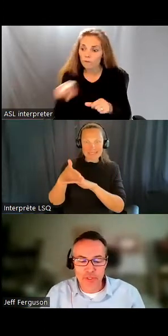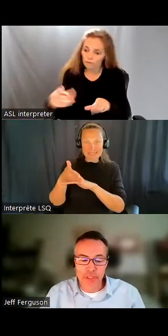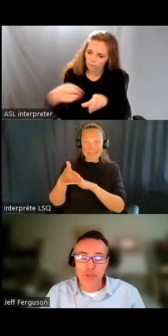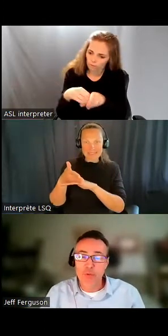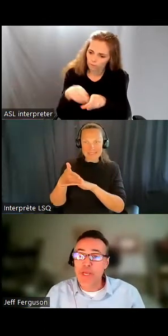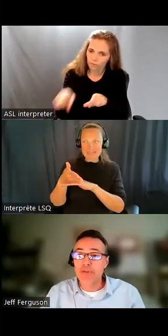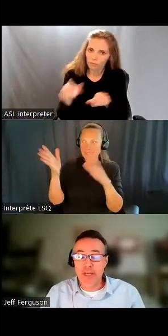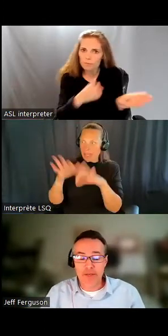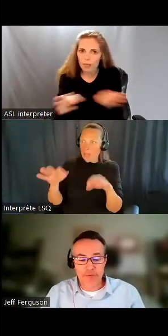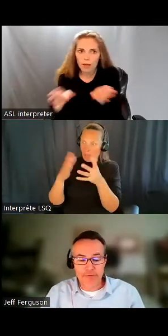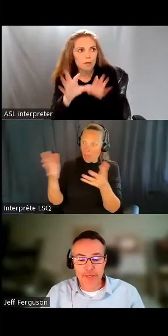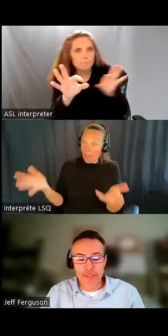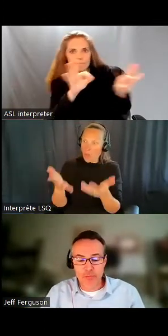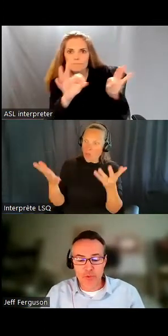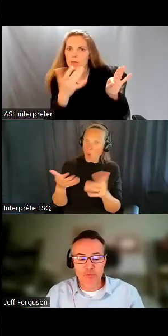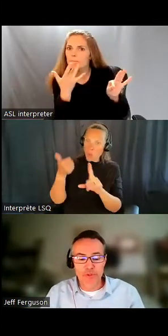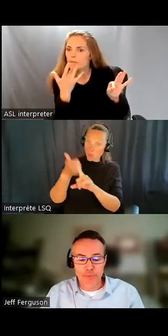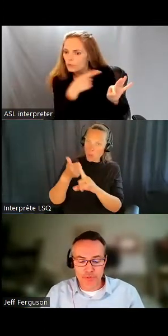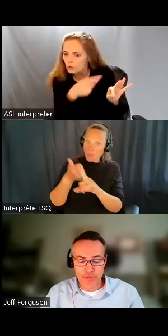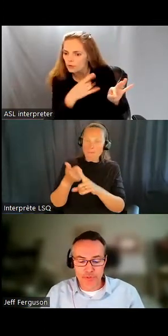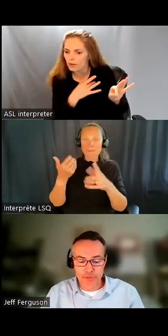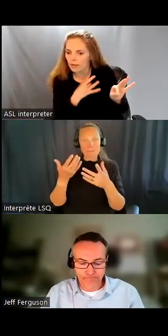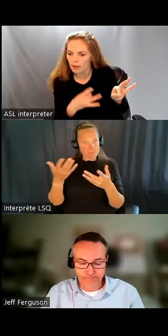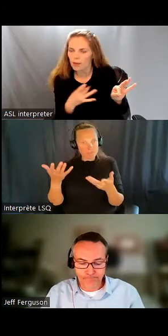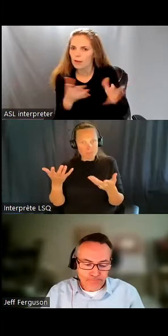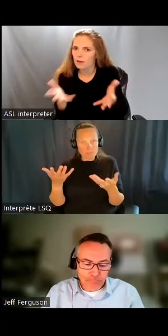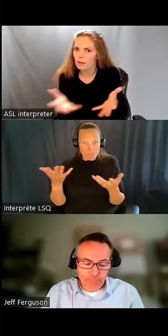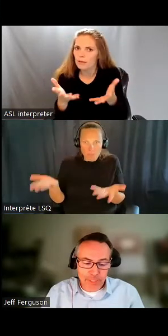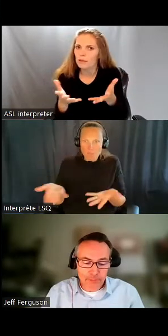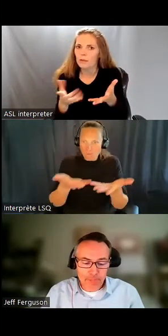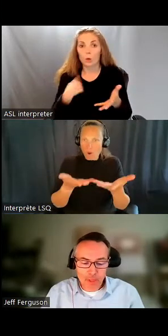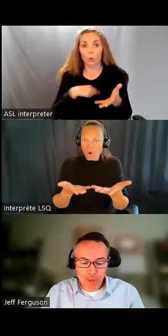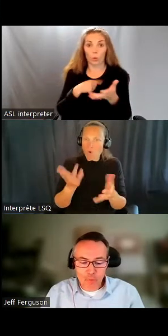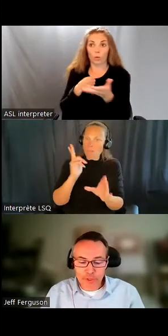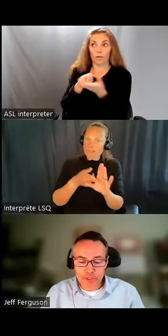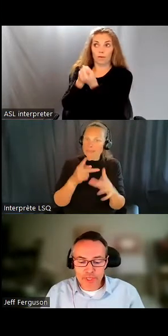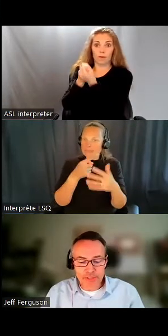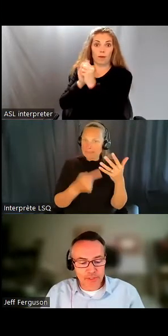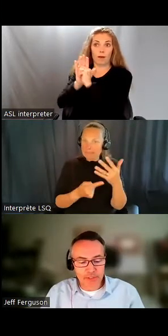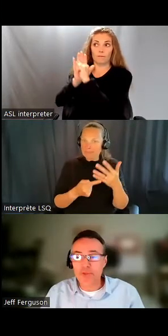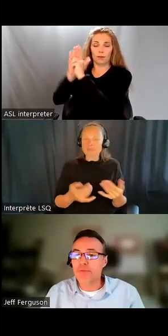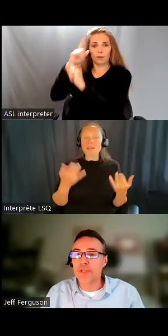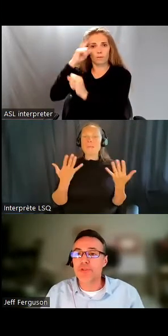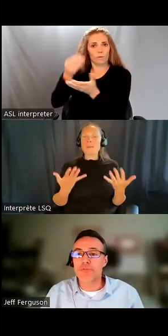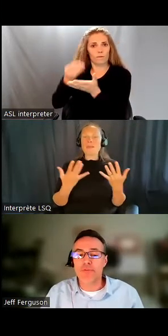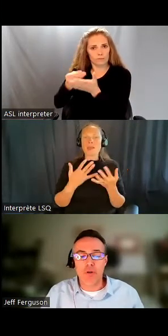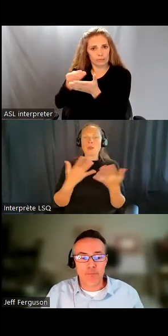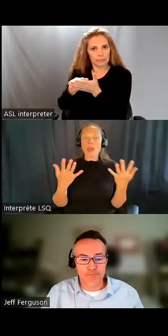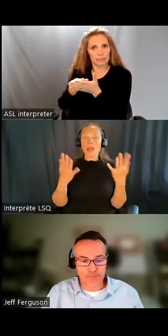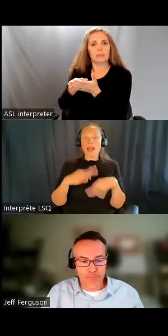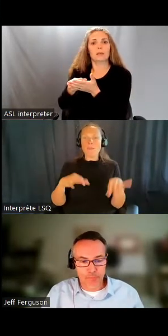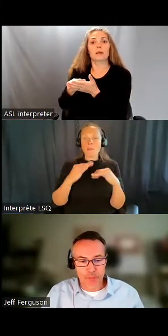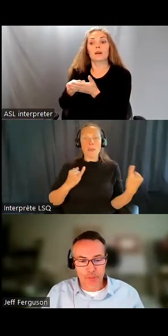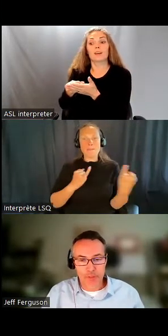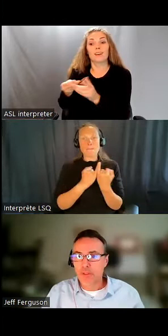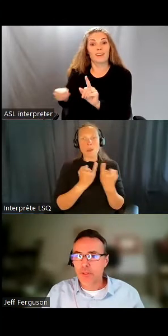doivent choisir leur service de soutien. On se bat pour que le financement suive la personne. veut dire que là